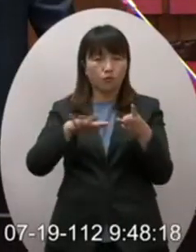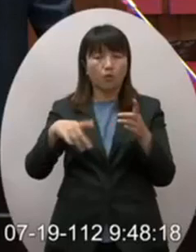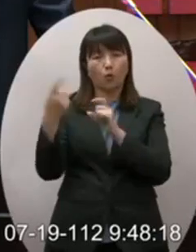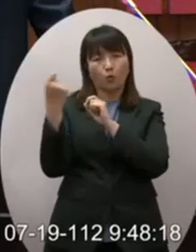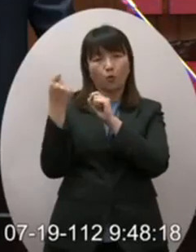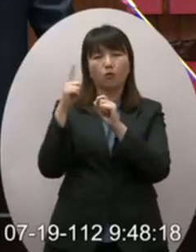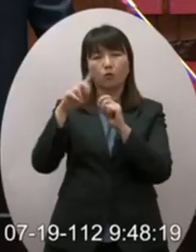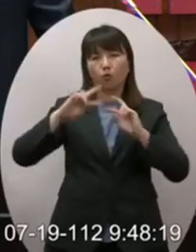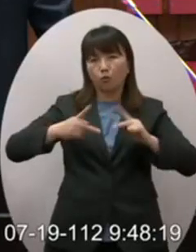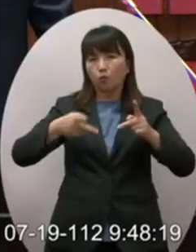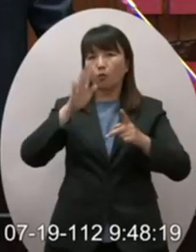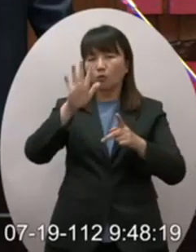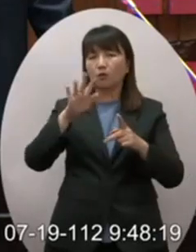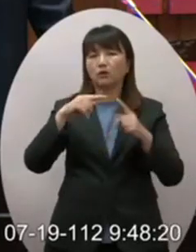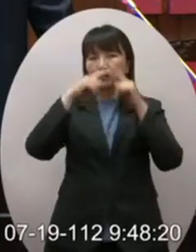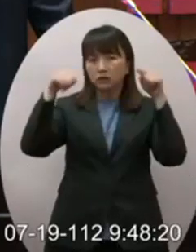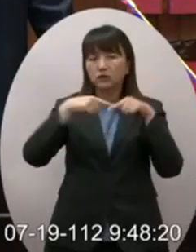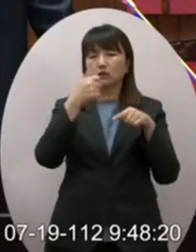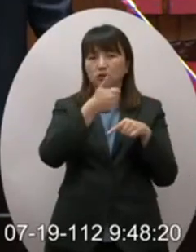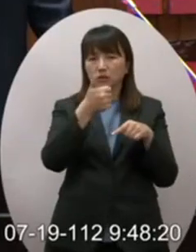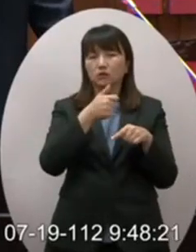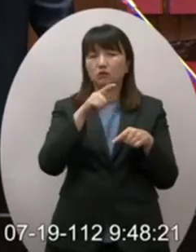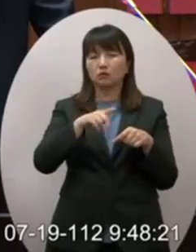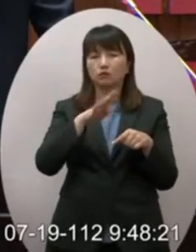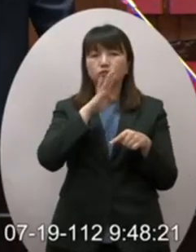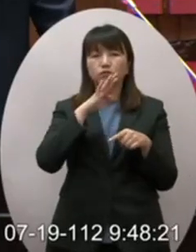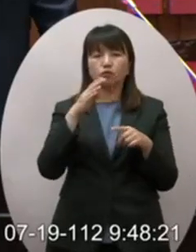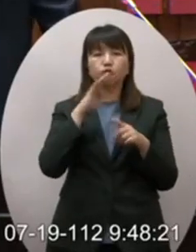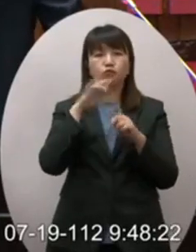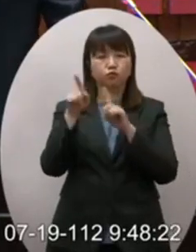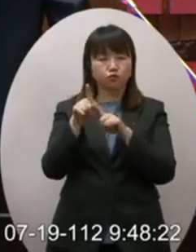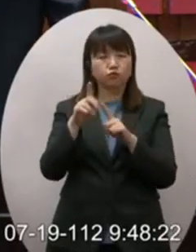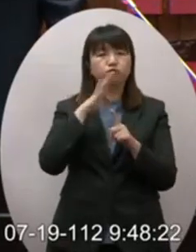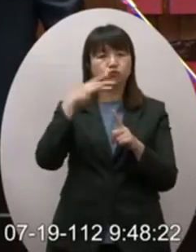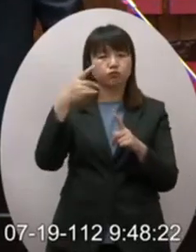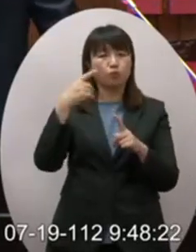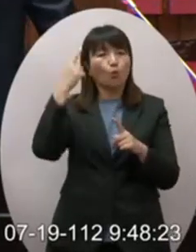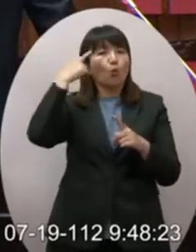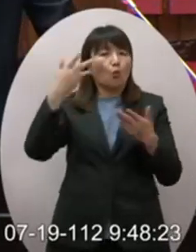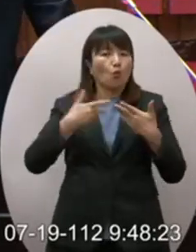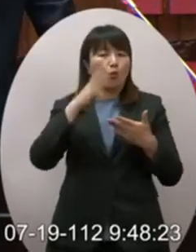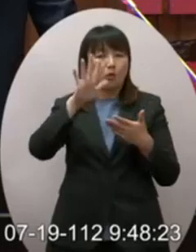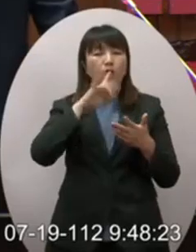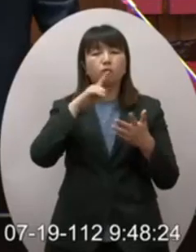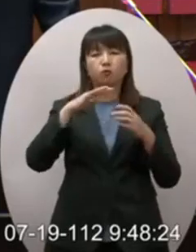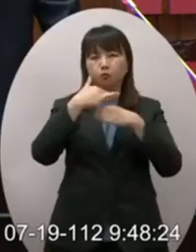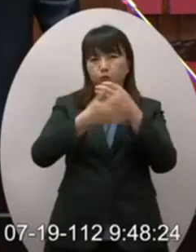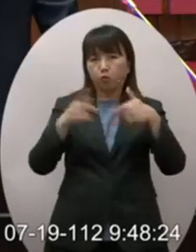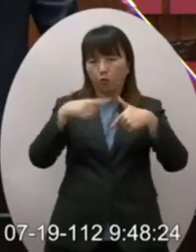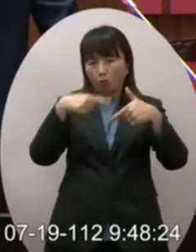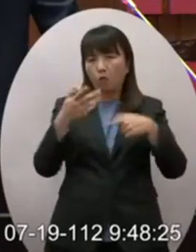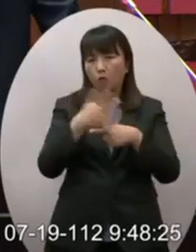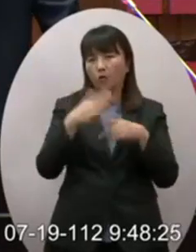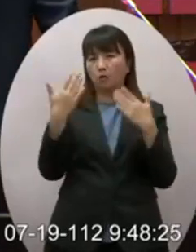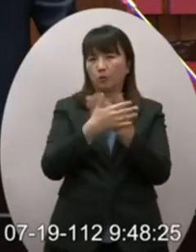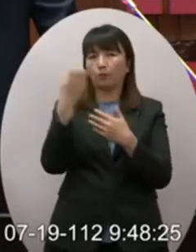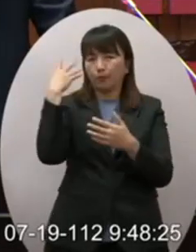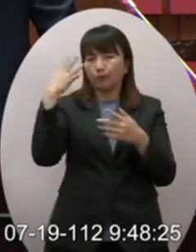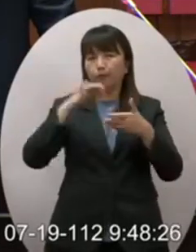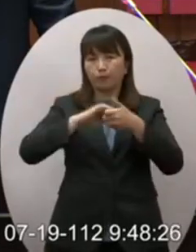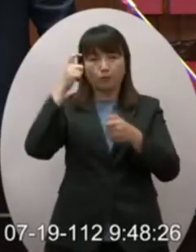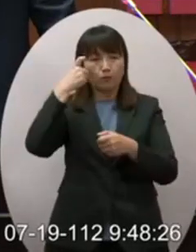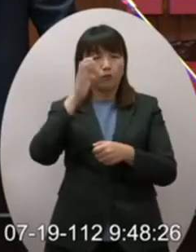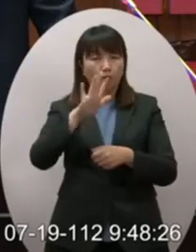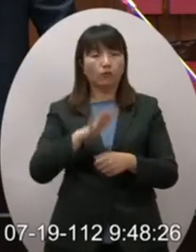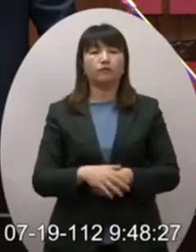當然他有一些改變我想張周某他也某種程度上也算是很早就感受到所以他講說全球化已死全球化重新定義